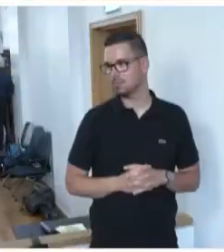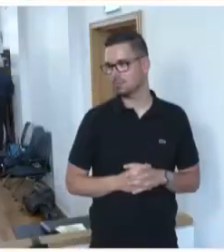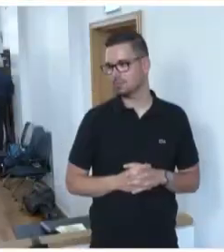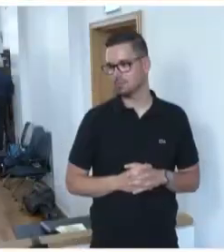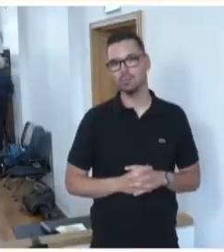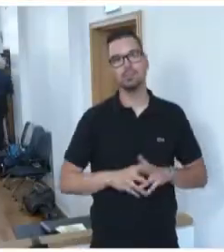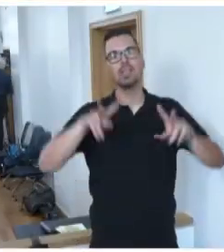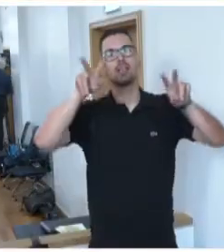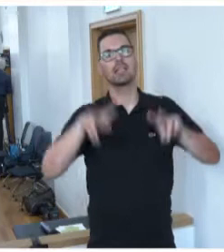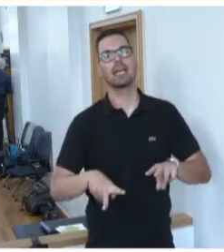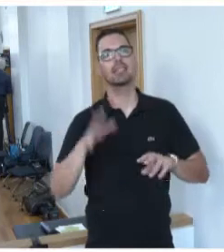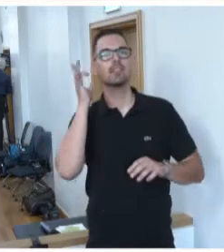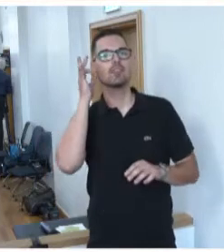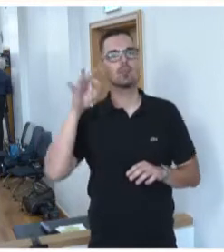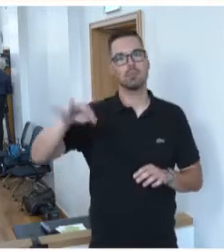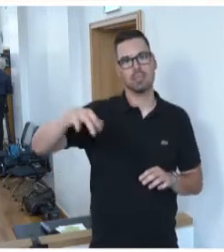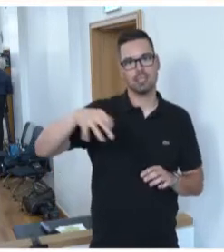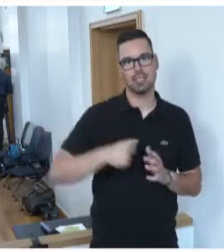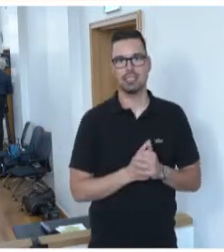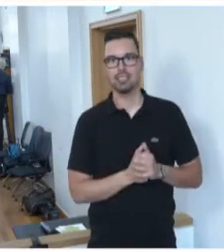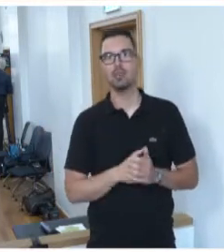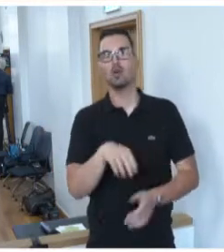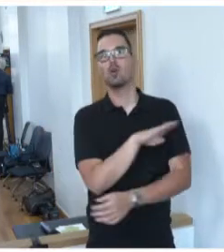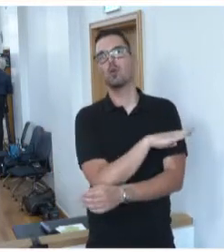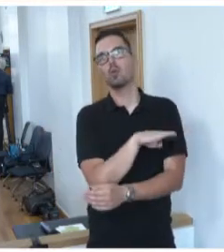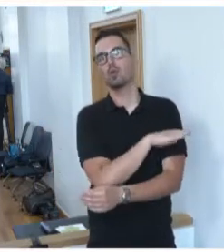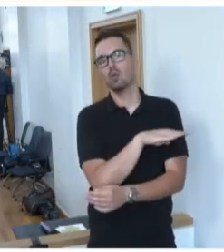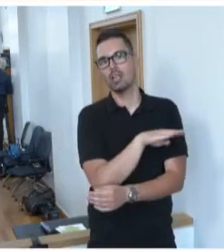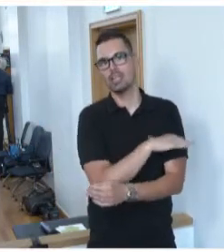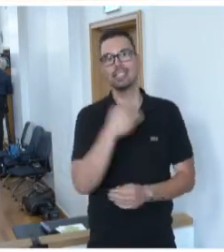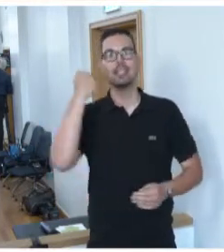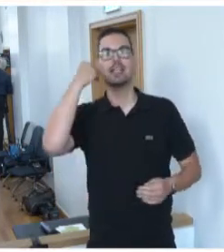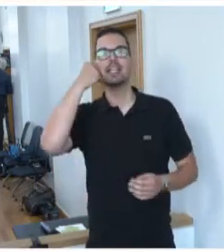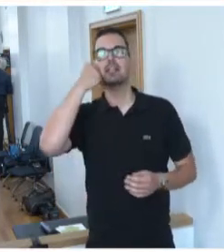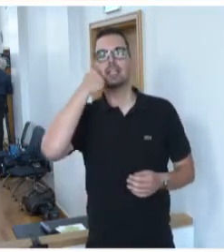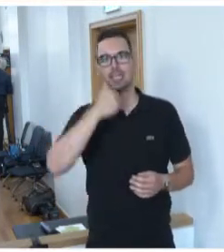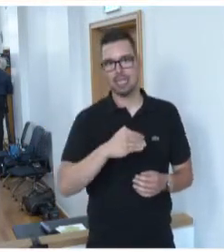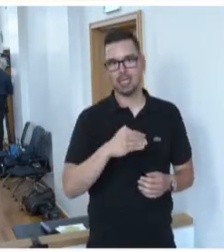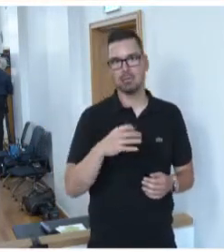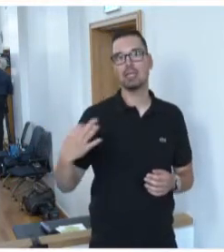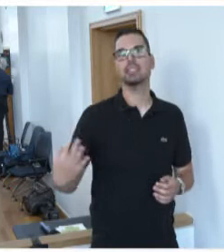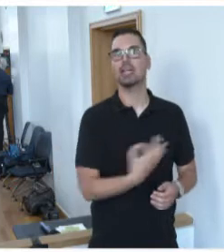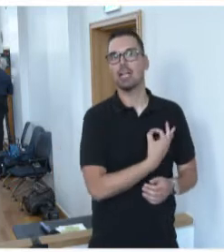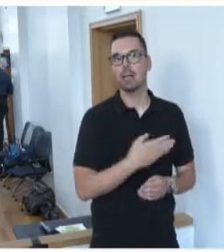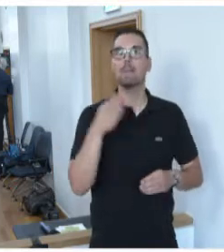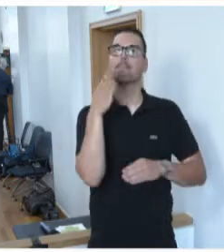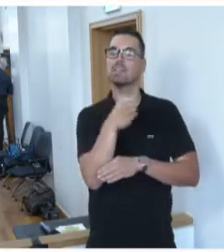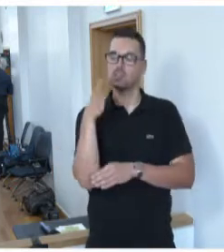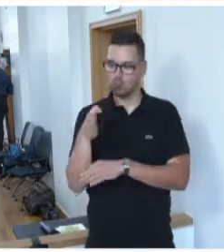Sehr geehrte Frau Präsidentin, sehr geehrte KollegInnen, liebe SaarländerInnen, liebe BesucherInnen.